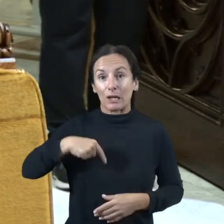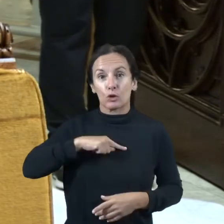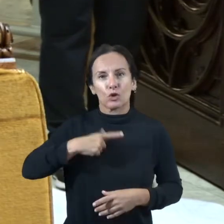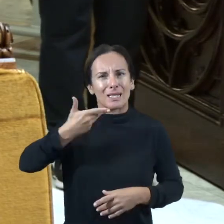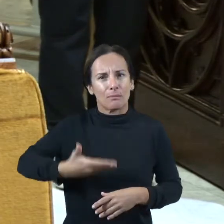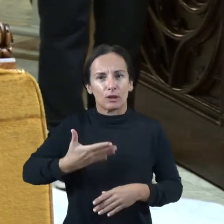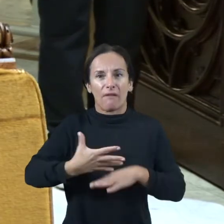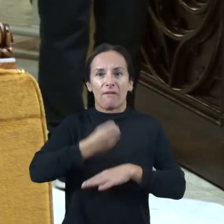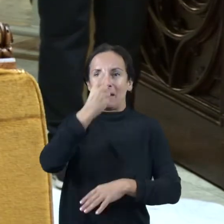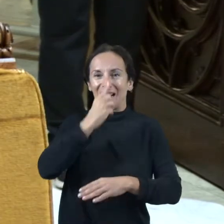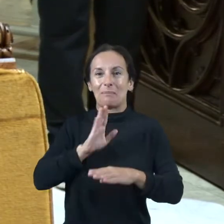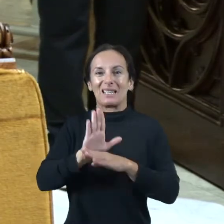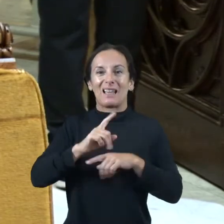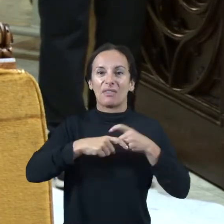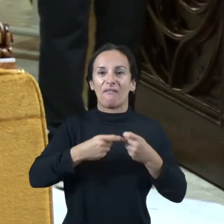molt important